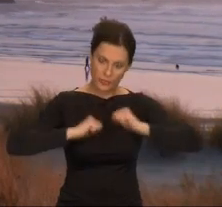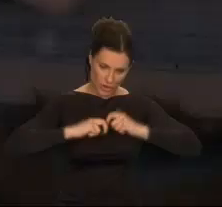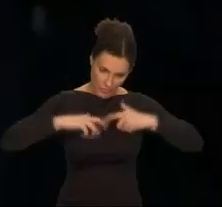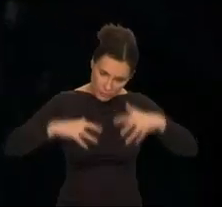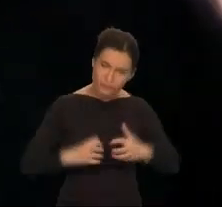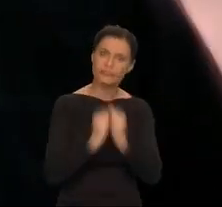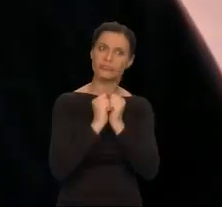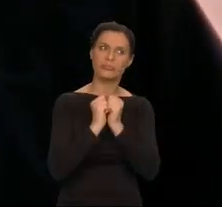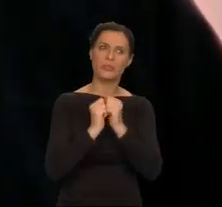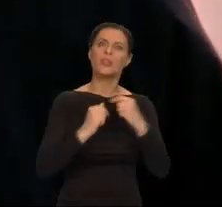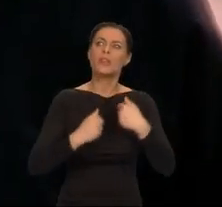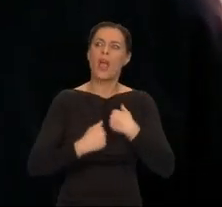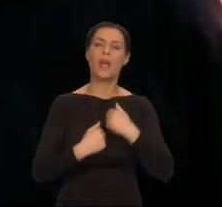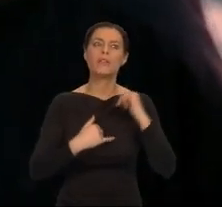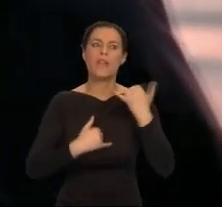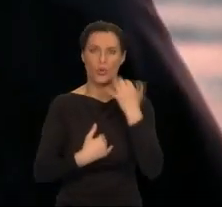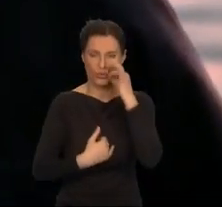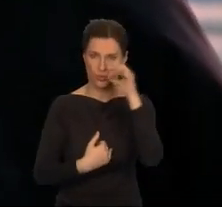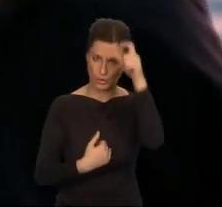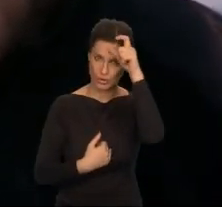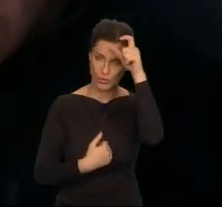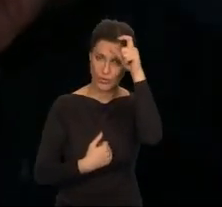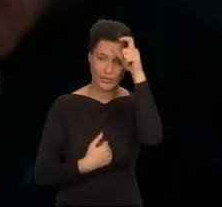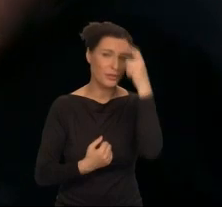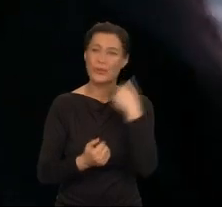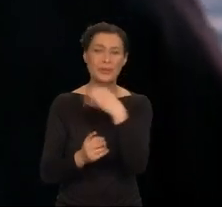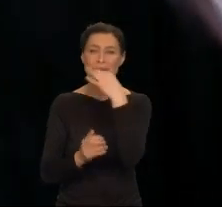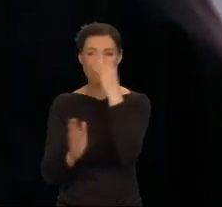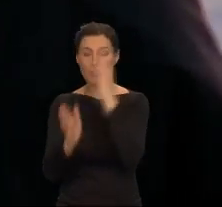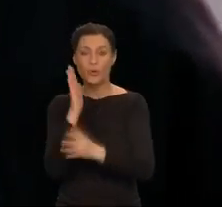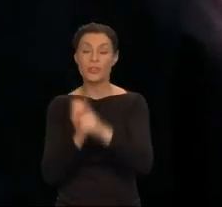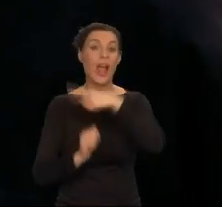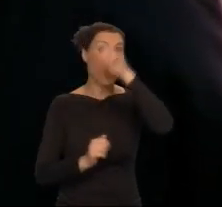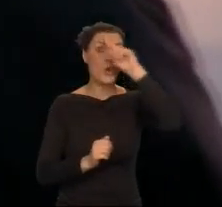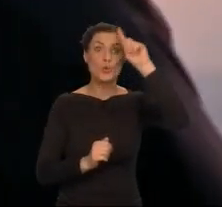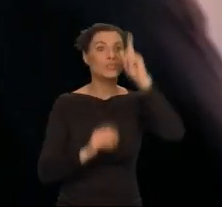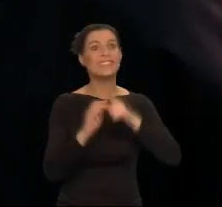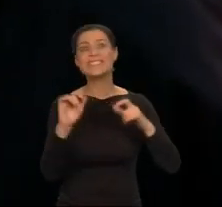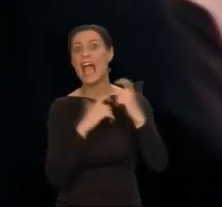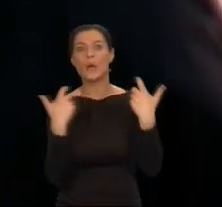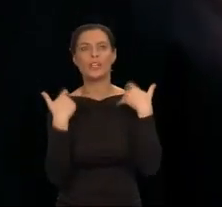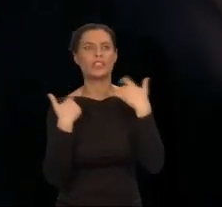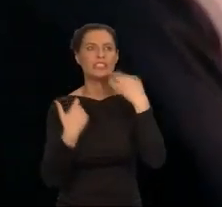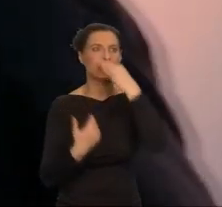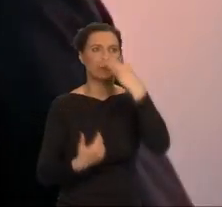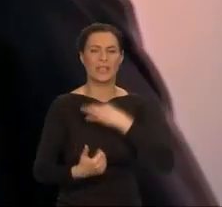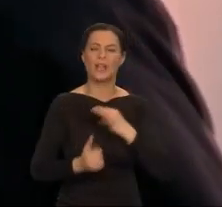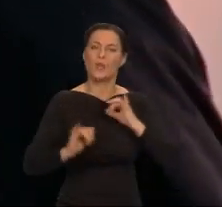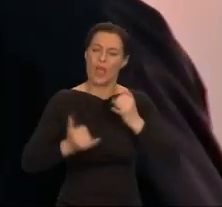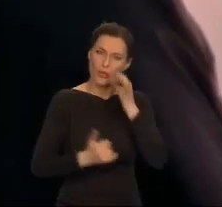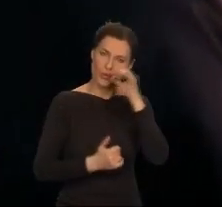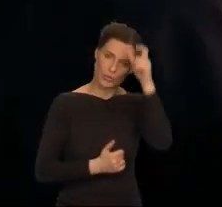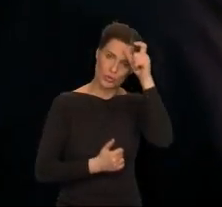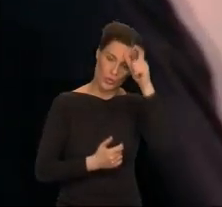i jak być dobrym człowiekiem. Na te proste pytania większość z nas odpowiada przez całe życie. Droga